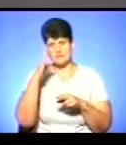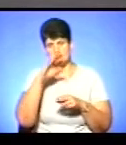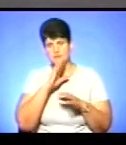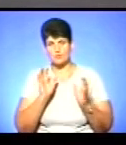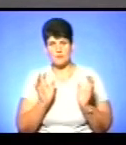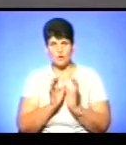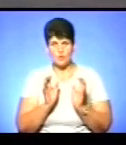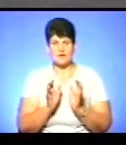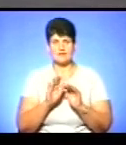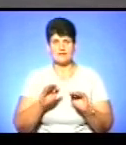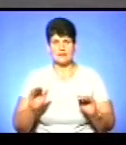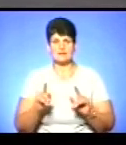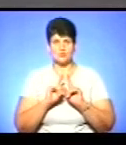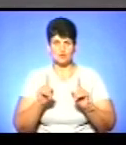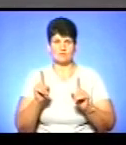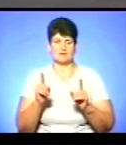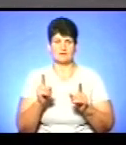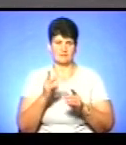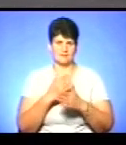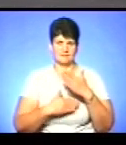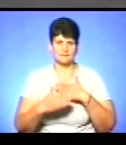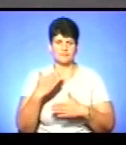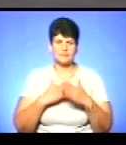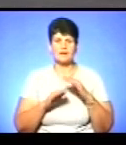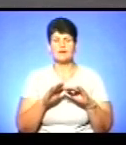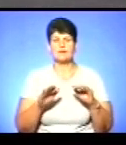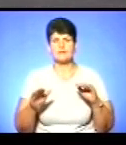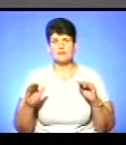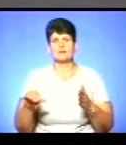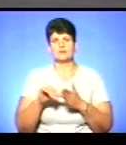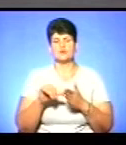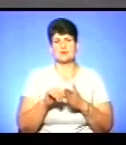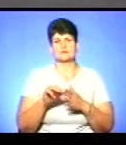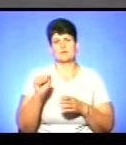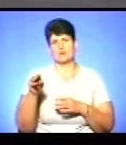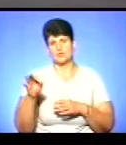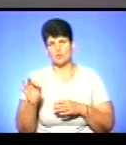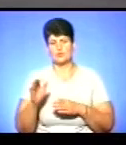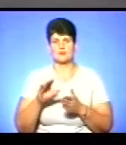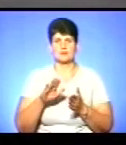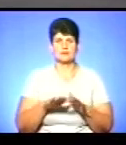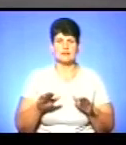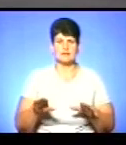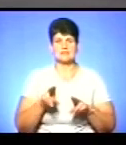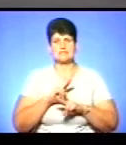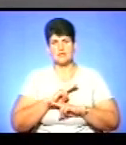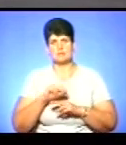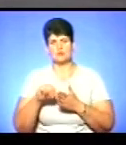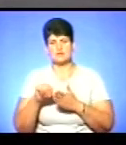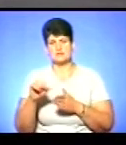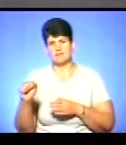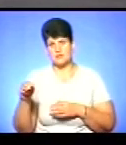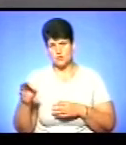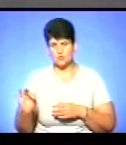опікування, діти з особливими потребами, також діти учасників ОТО, діти загиблих учасників ОТО.